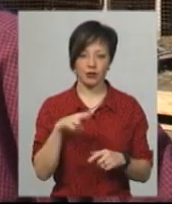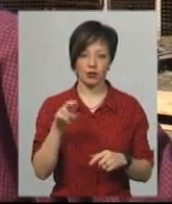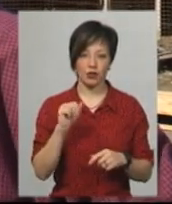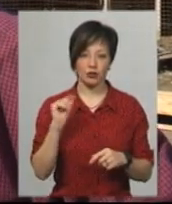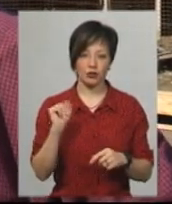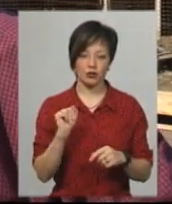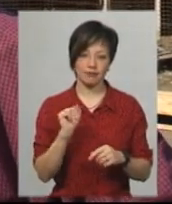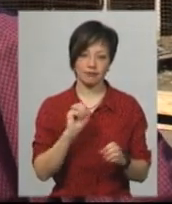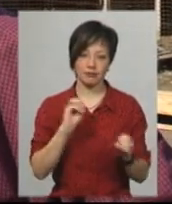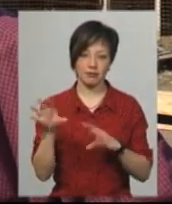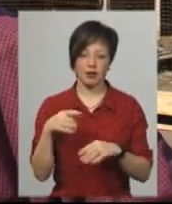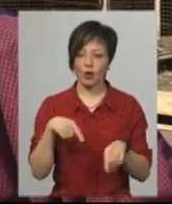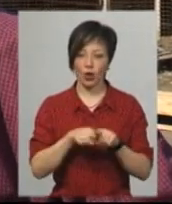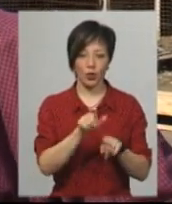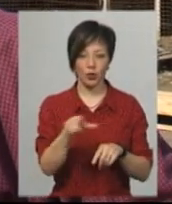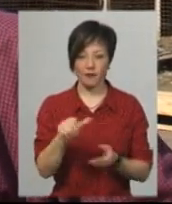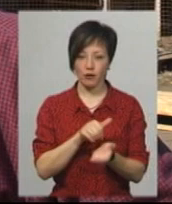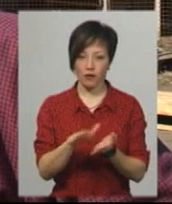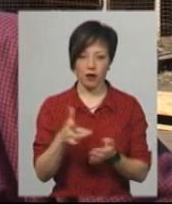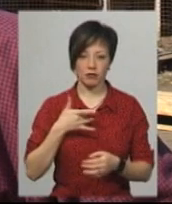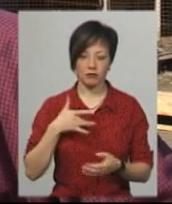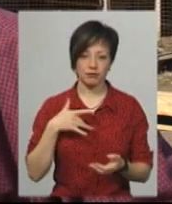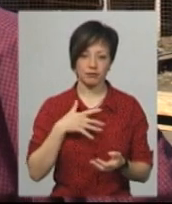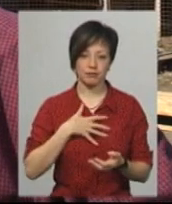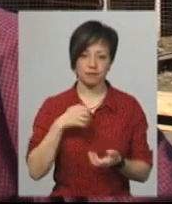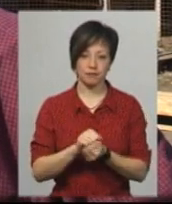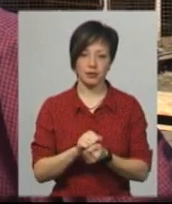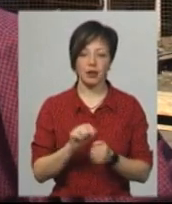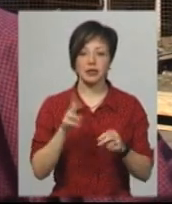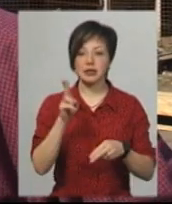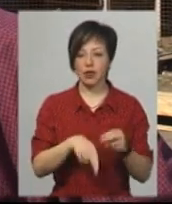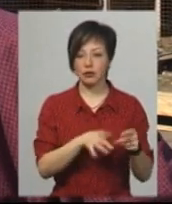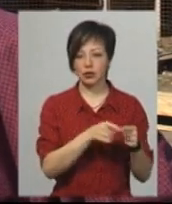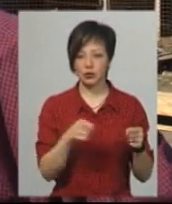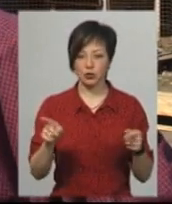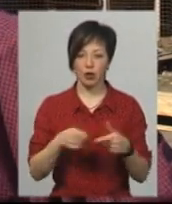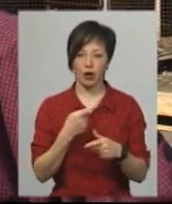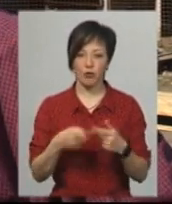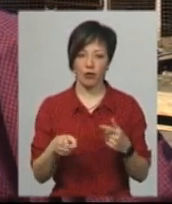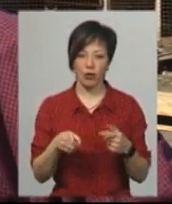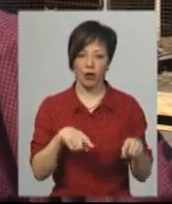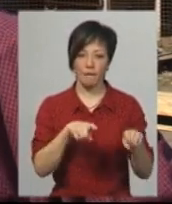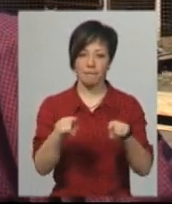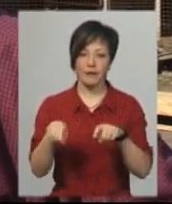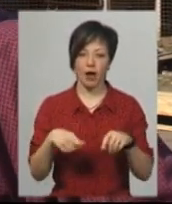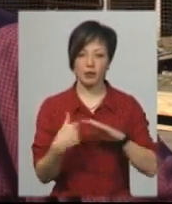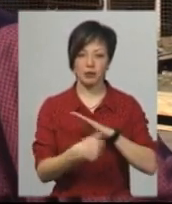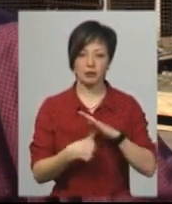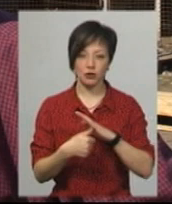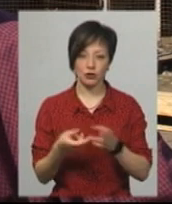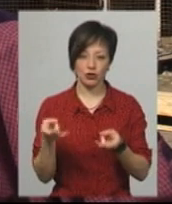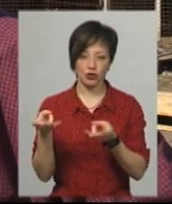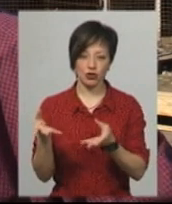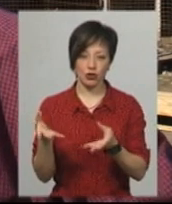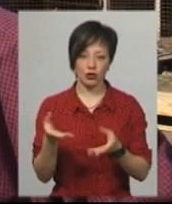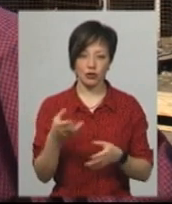Таким людям ми відмовляємо категорично, тому що закінчується сезон. Вони або бігають безпритурні, лишають їх